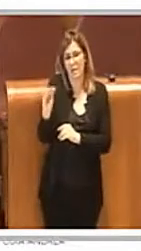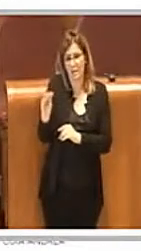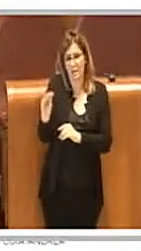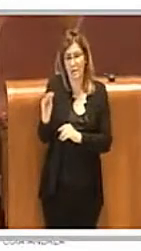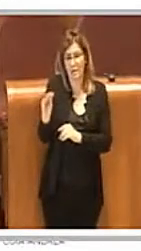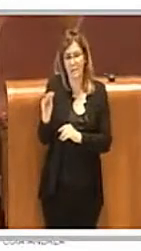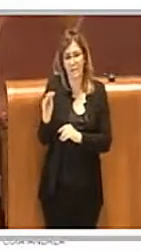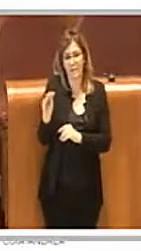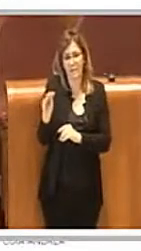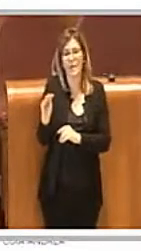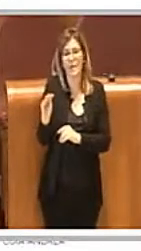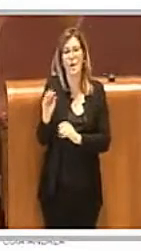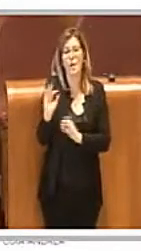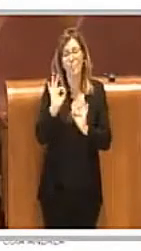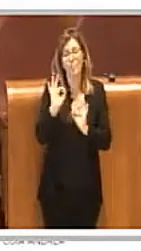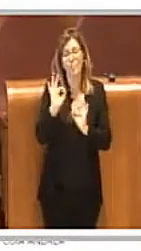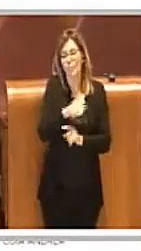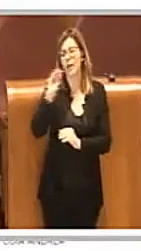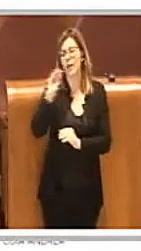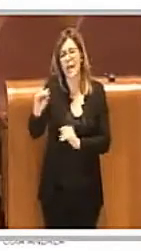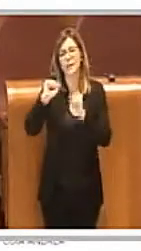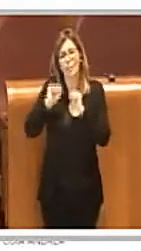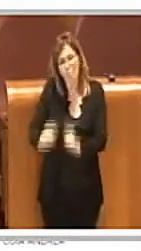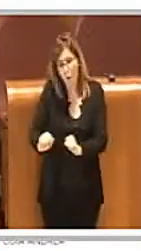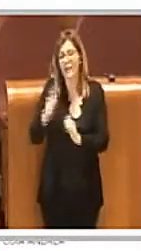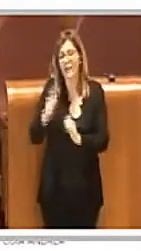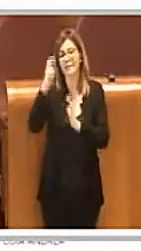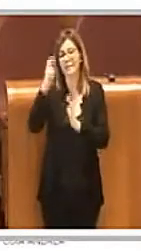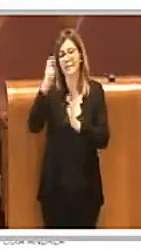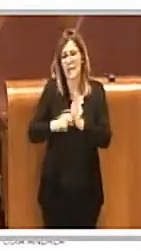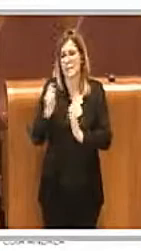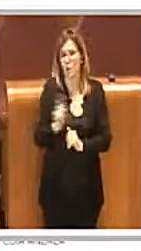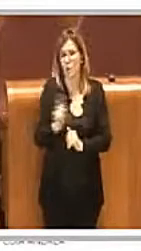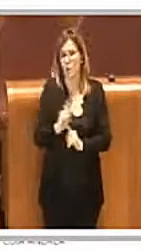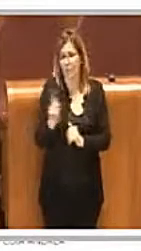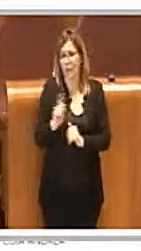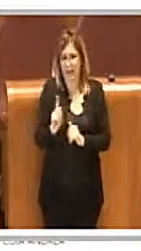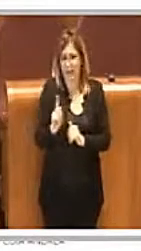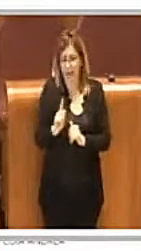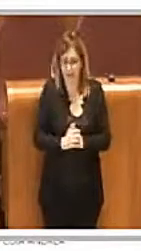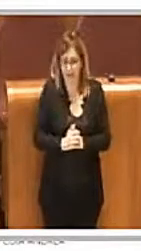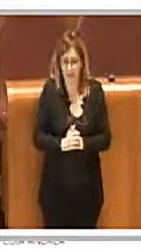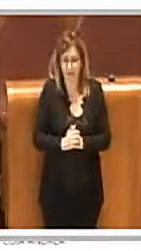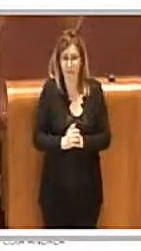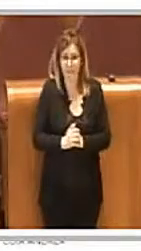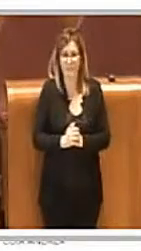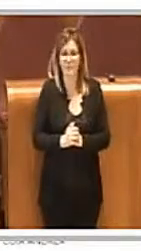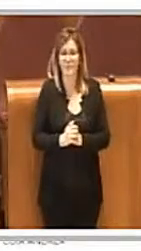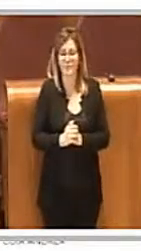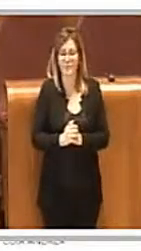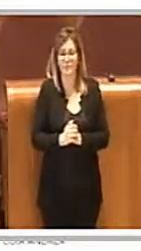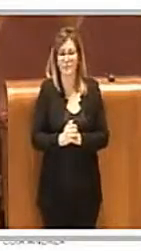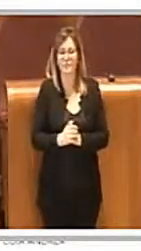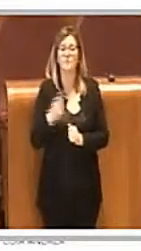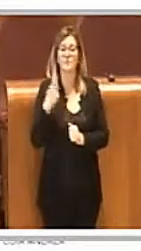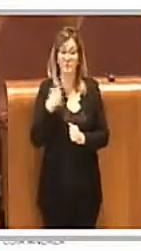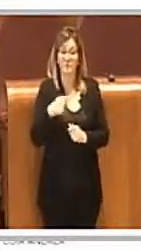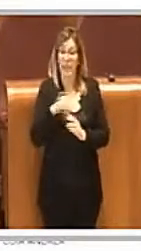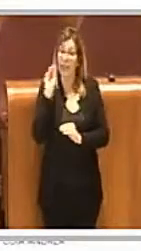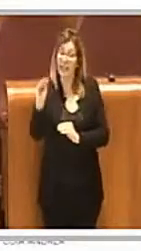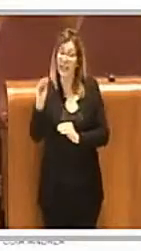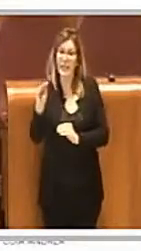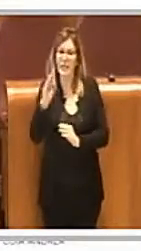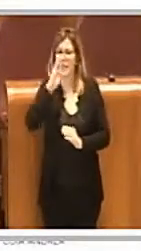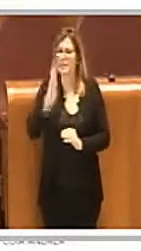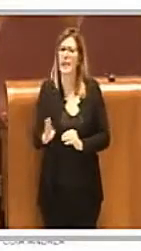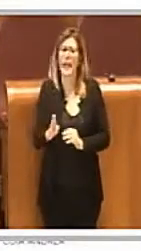della tassa della tari in questo caso. E quindi si è proceduto per richieste dirette per